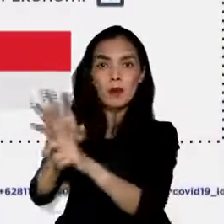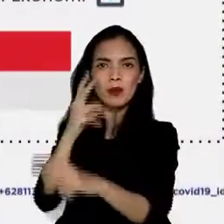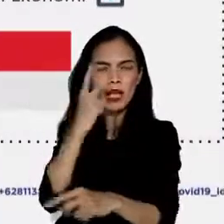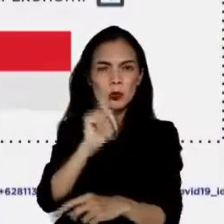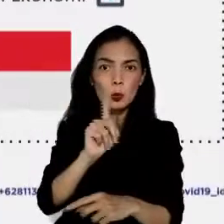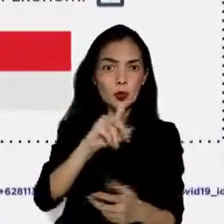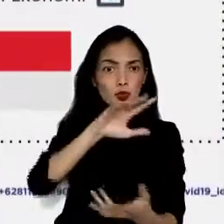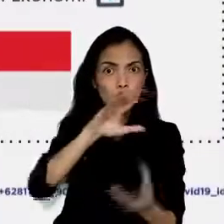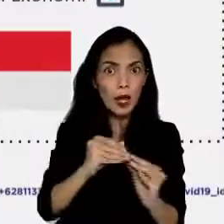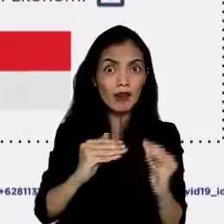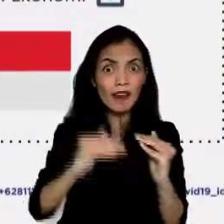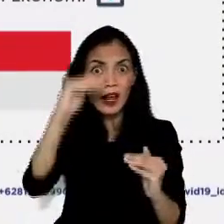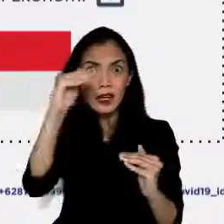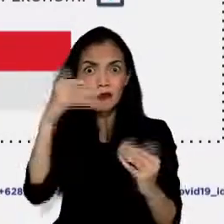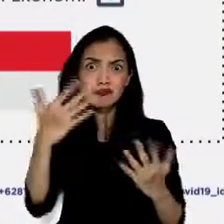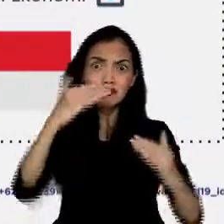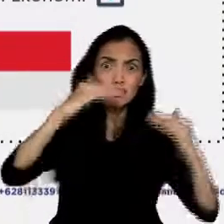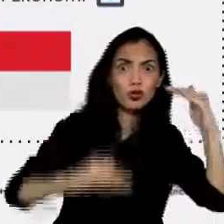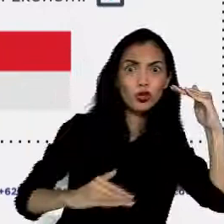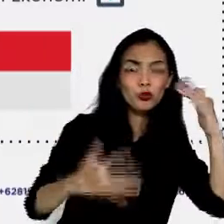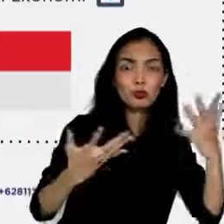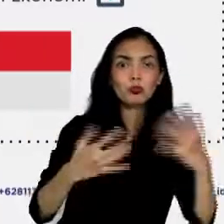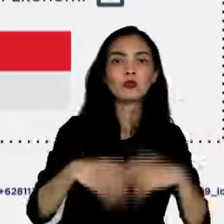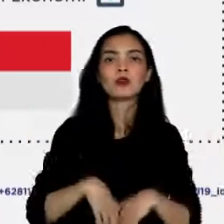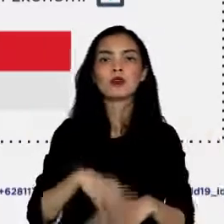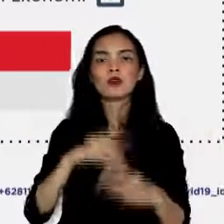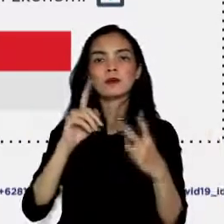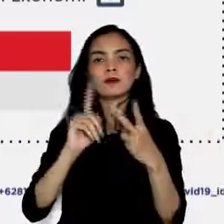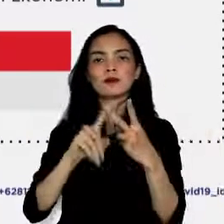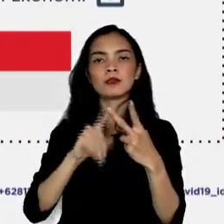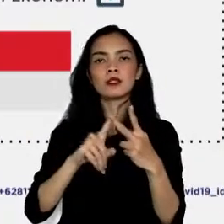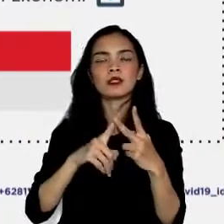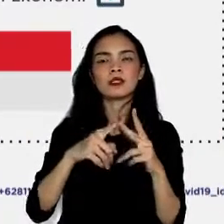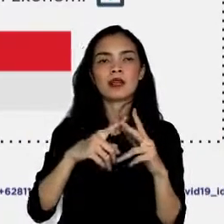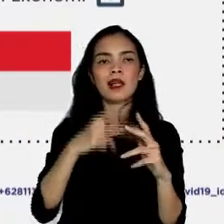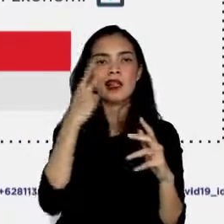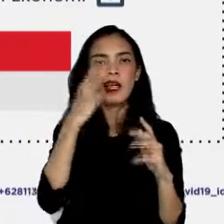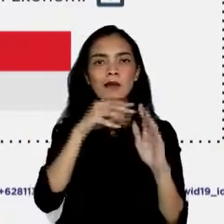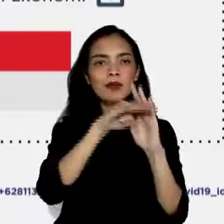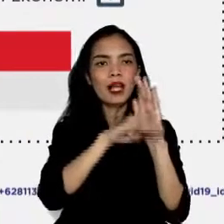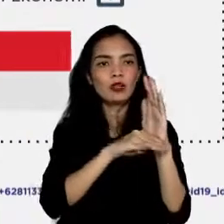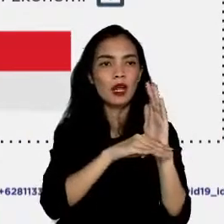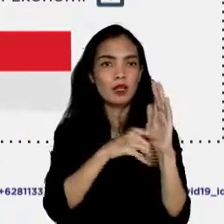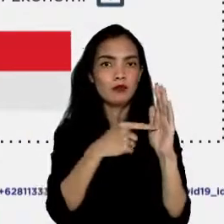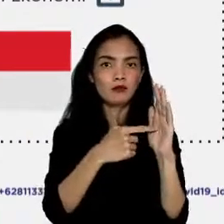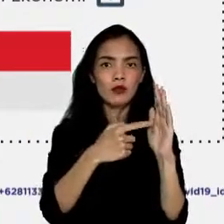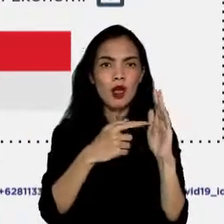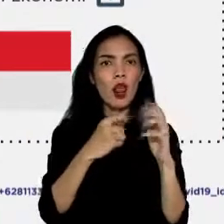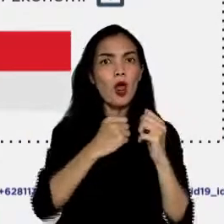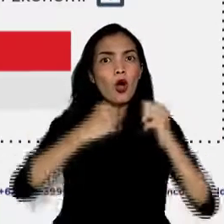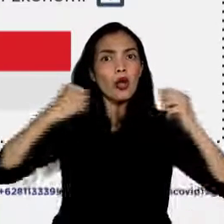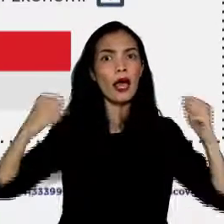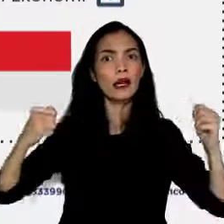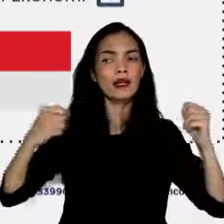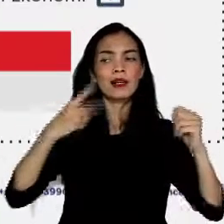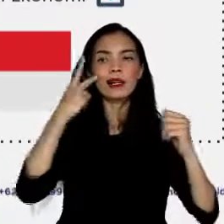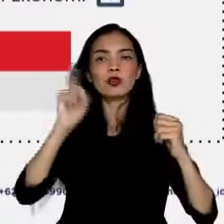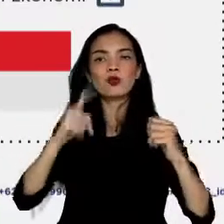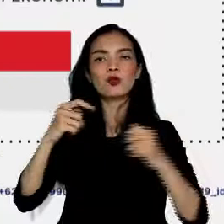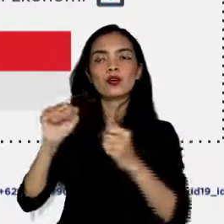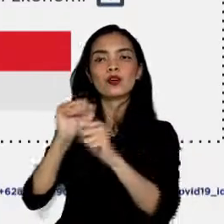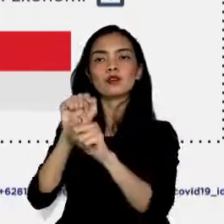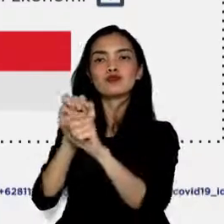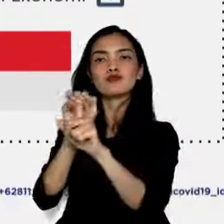penurunan, serta menetapkan prasyarat pelonggaran dengan melihat perkembangan kasus ke depan. Kedua,